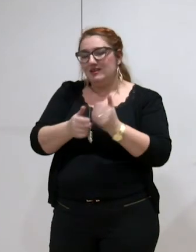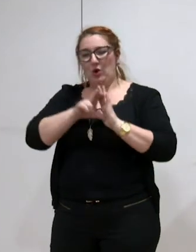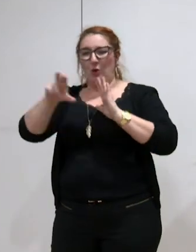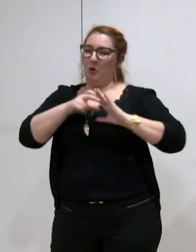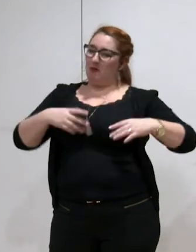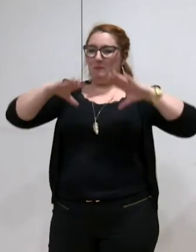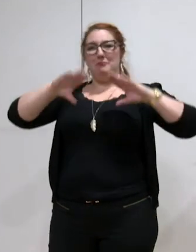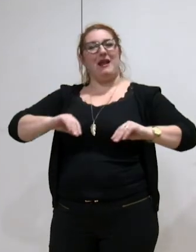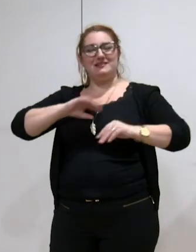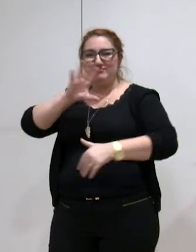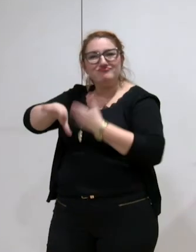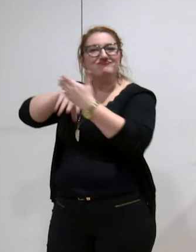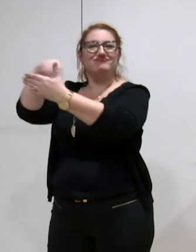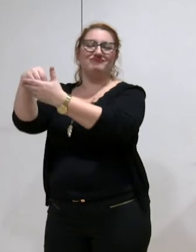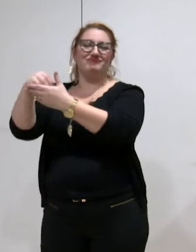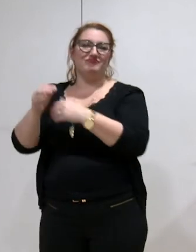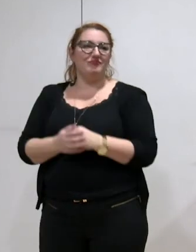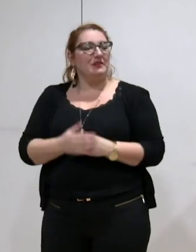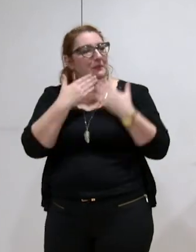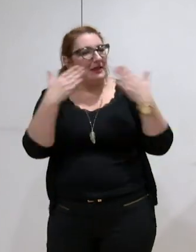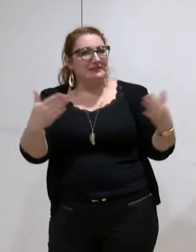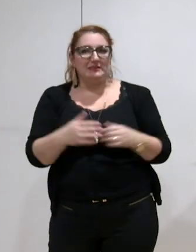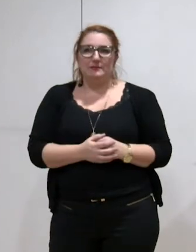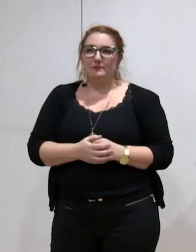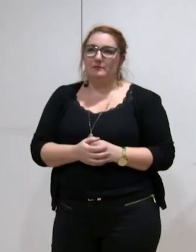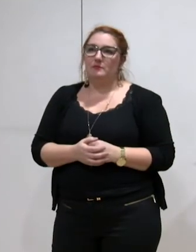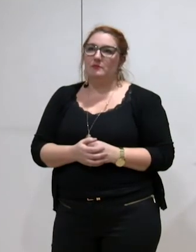cette construction métropolitaine. Je vous remercie.